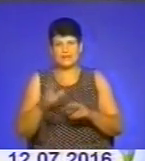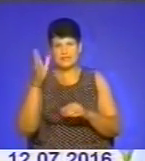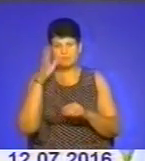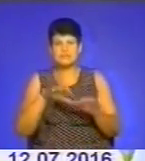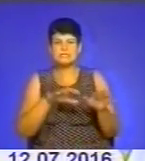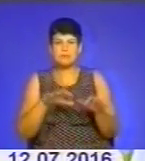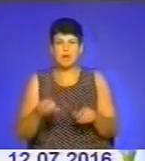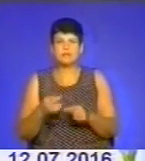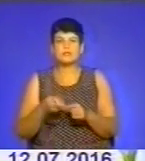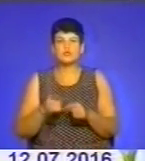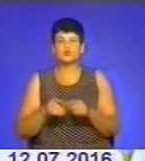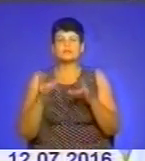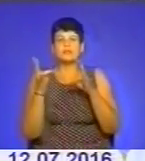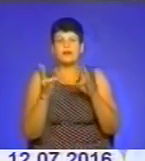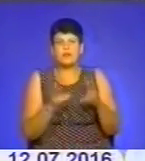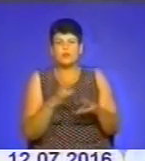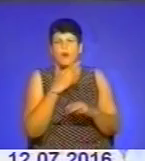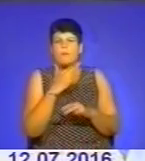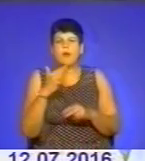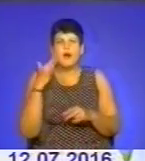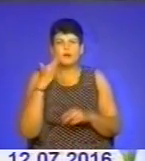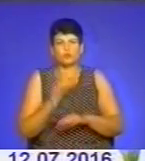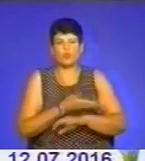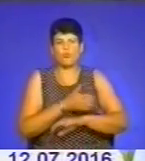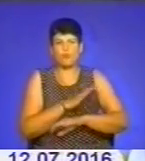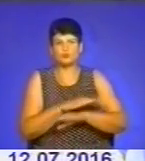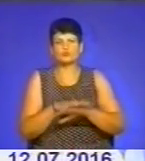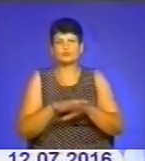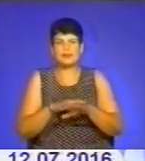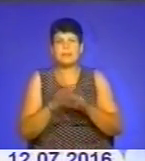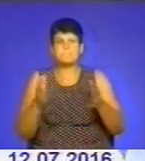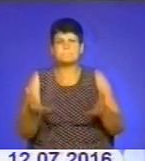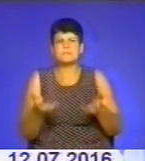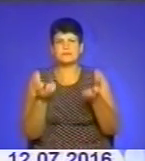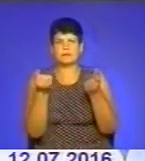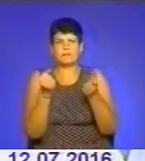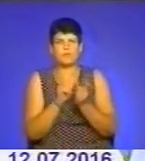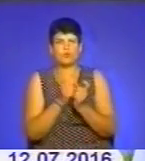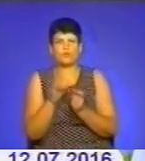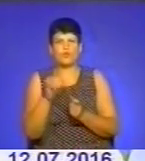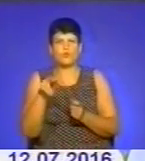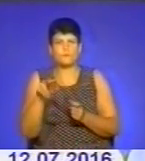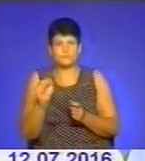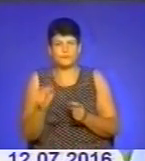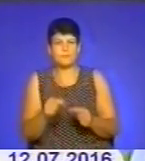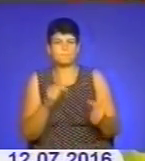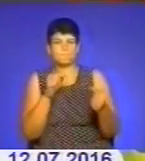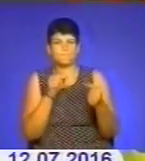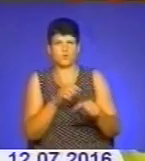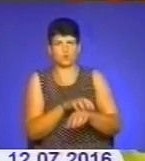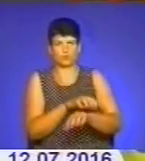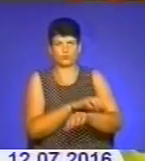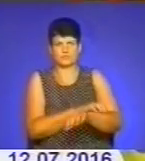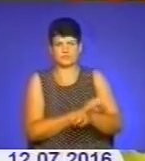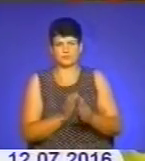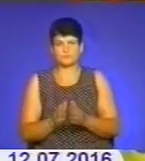трагедію, то багато польського суспільства підтримали б боротьбу УПА проти комуністичного режиму. Зараз,